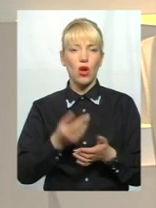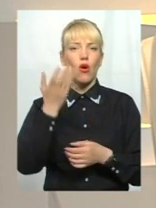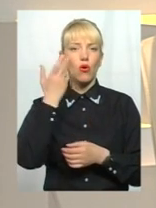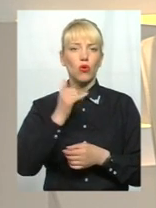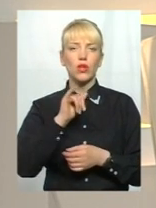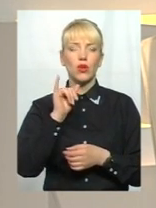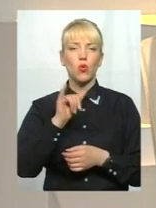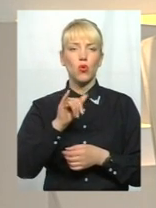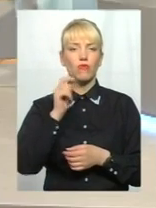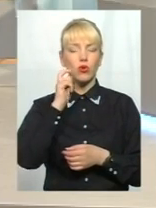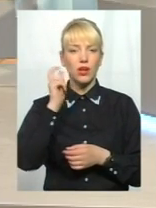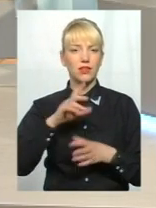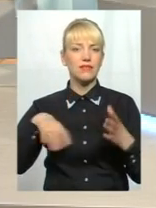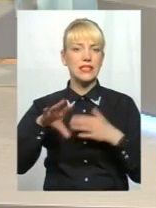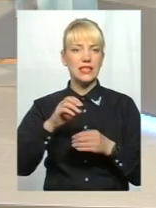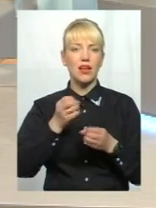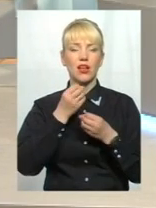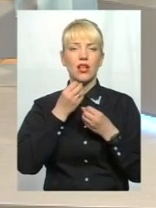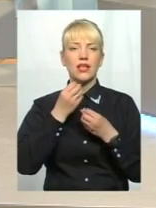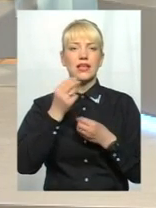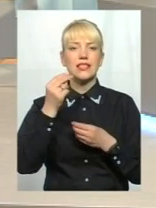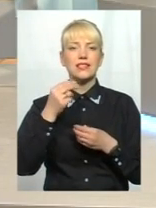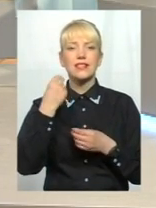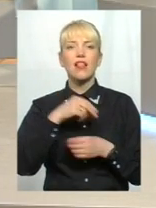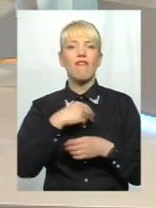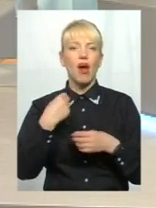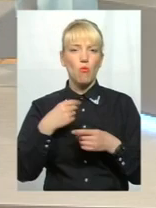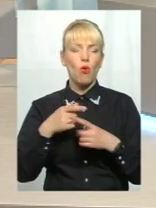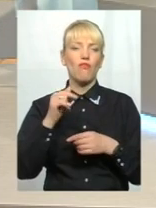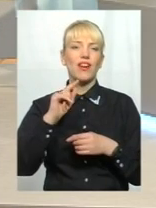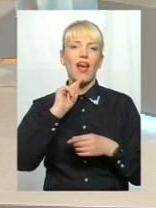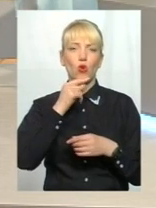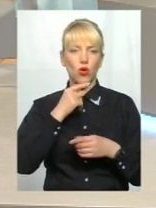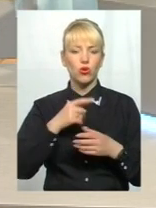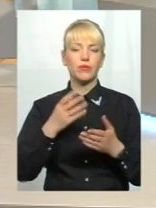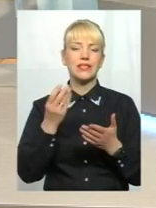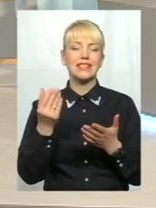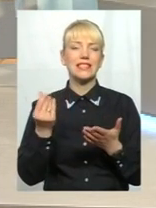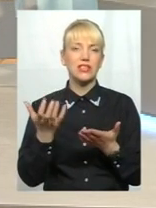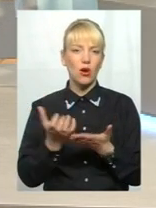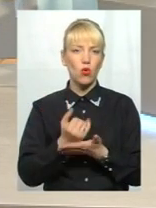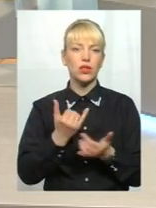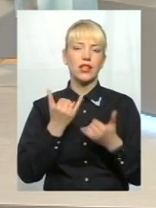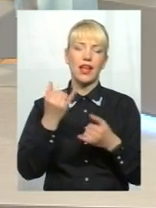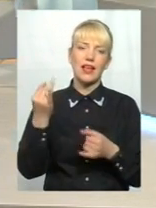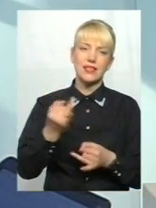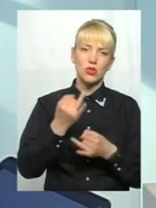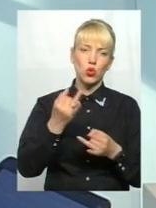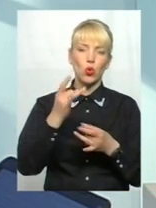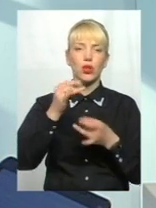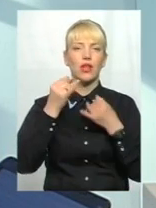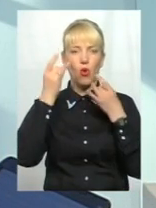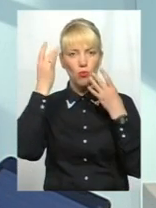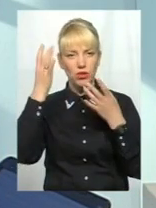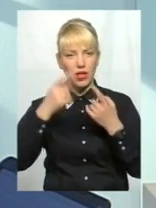слава Богу, в економіці, тоді і знаходяться гроші на історію, на гуманітарну сферу і так